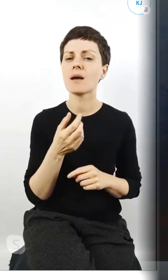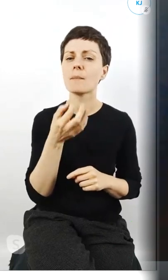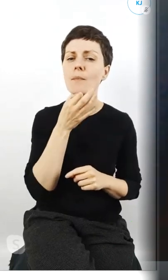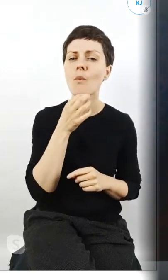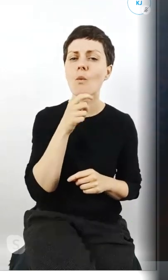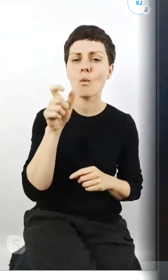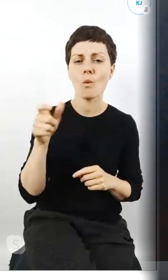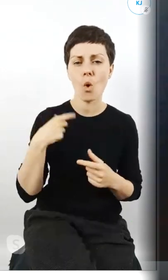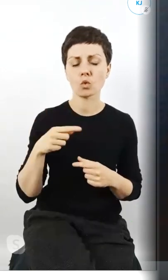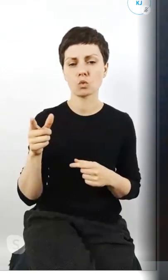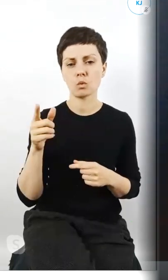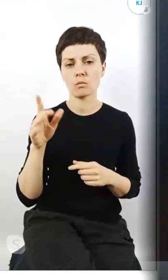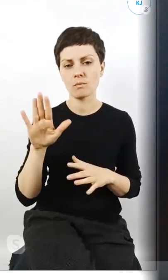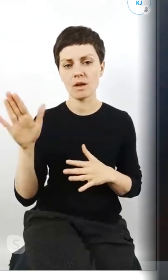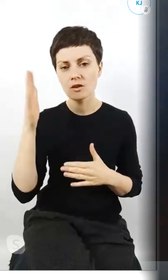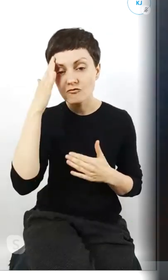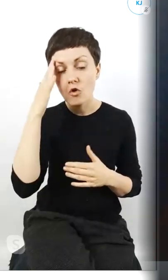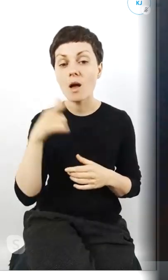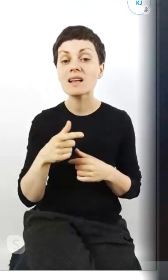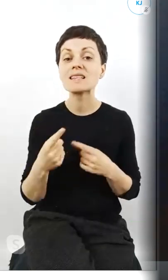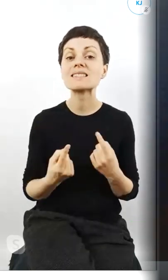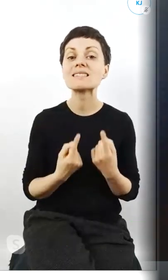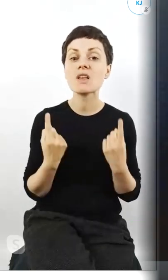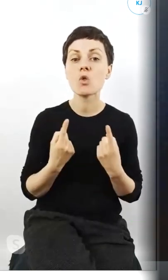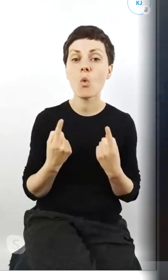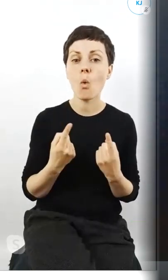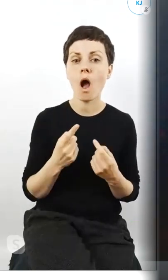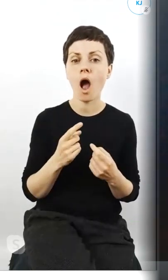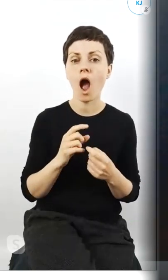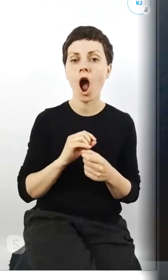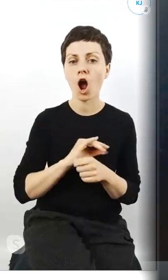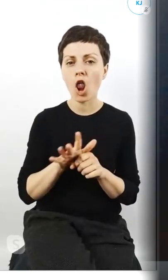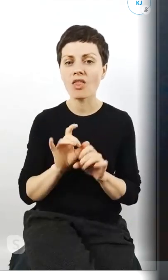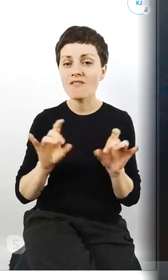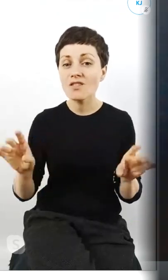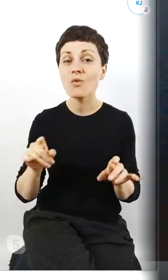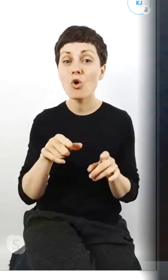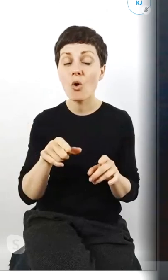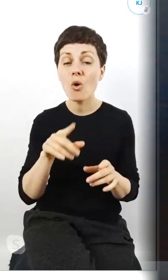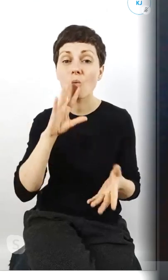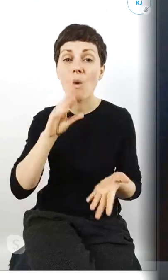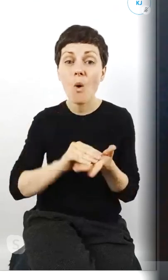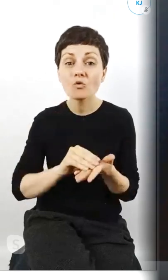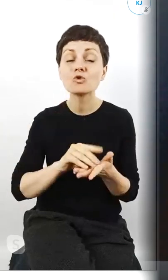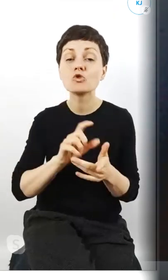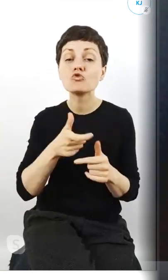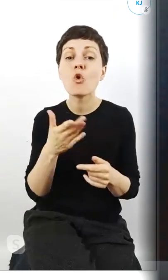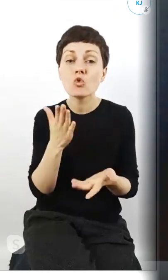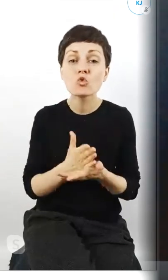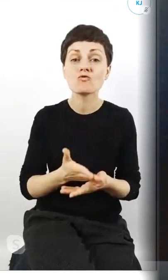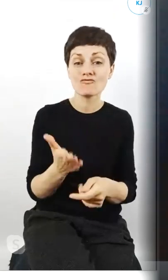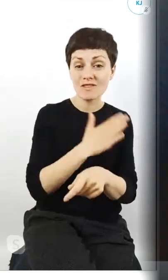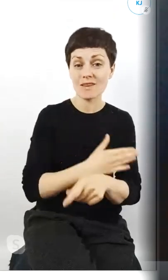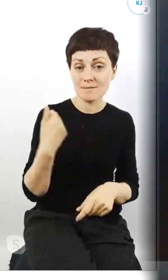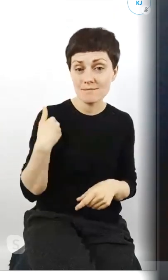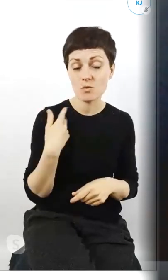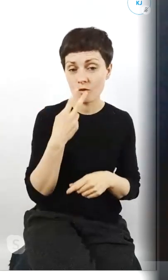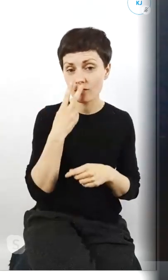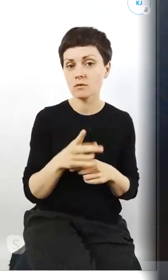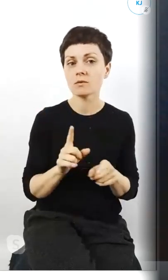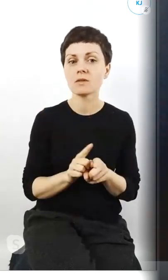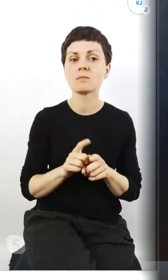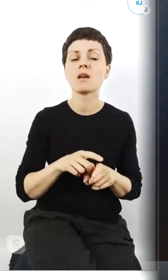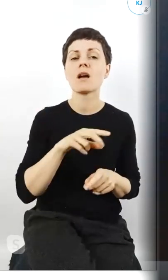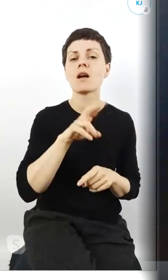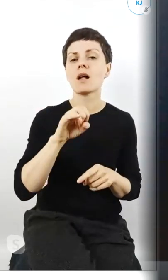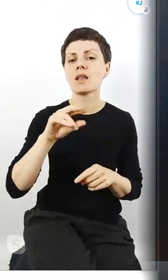tego że sytuacja z koronawirusem jest tylko powtórzeniem na większą skalę tego co już widzieliśmy bo tak samo wirus Hayden M1